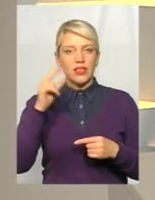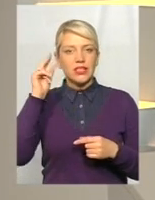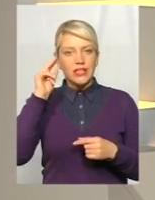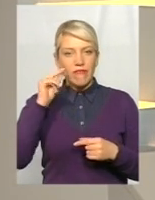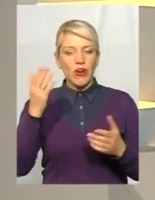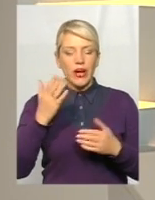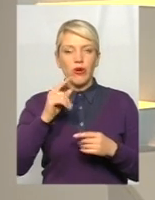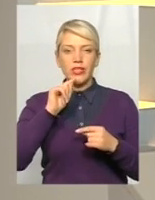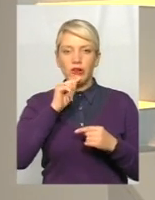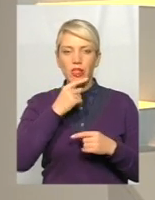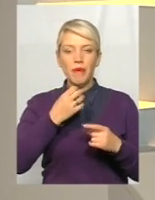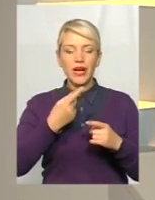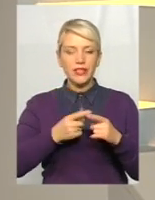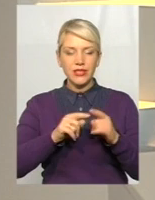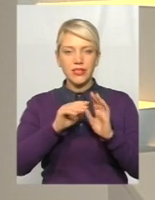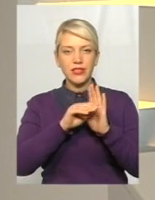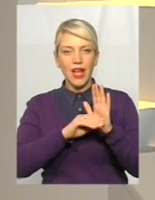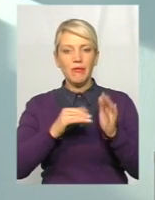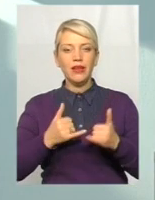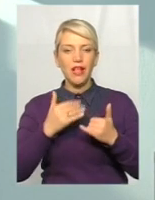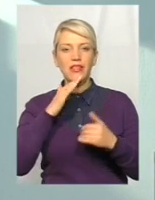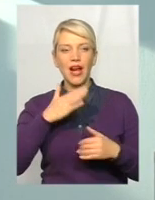зекономить дані системи для нашого бюджету?